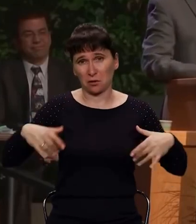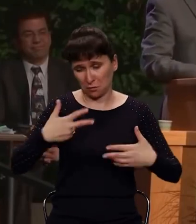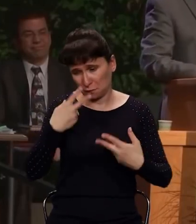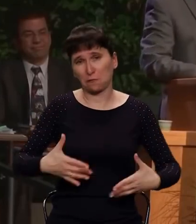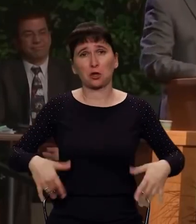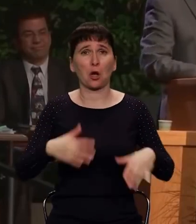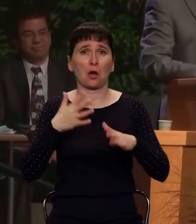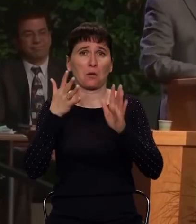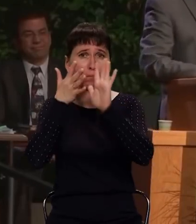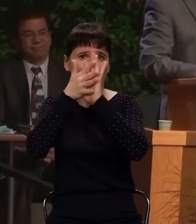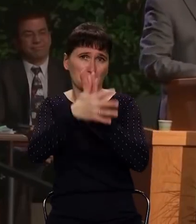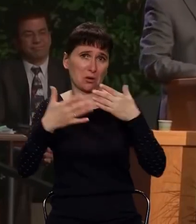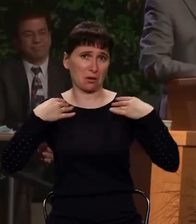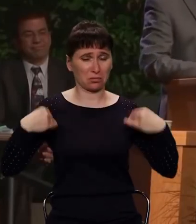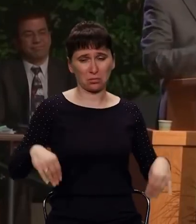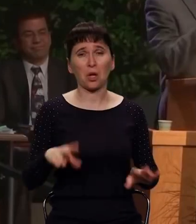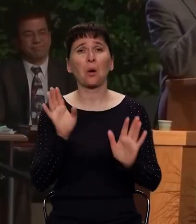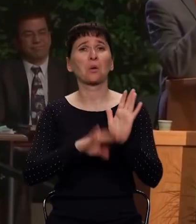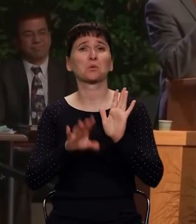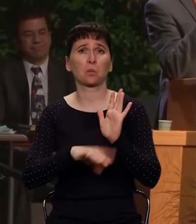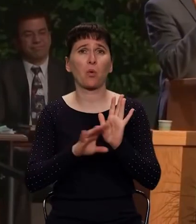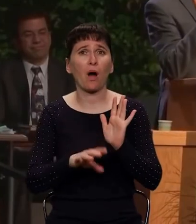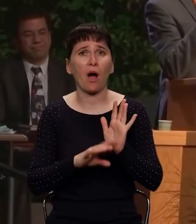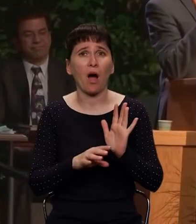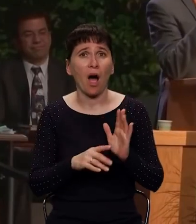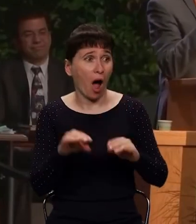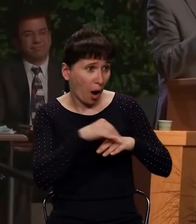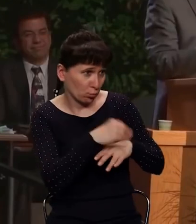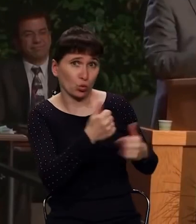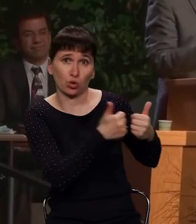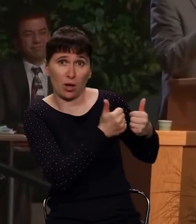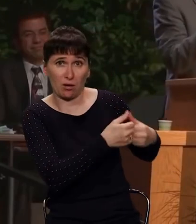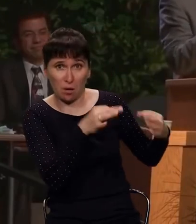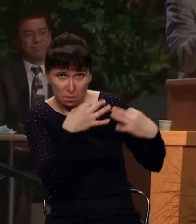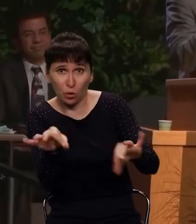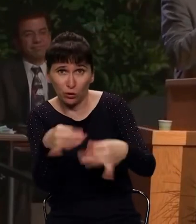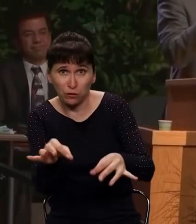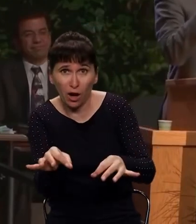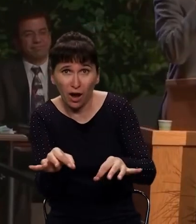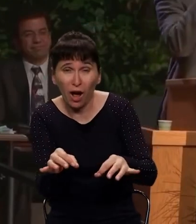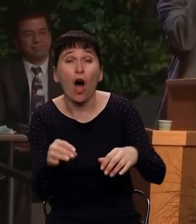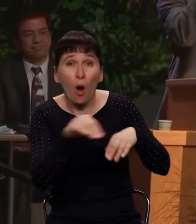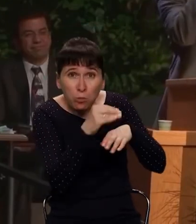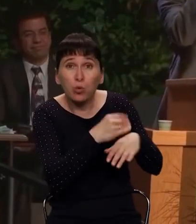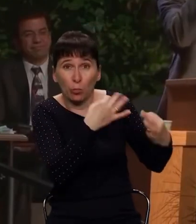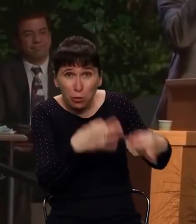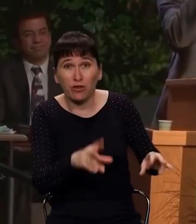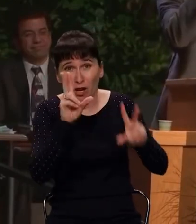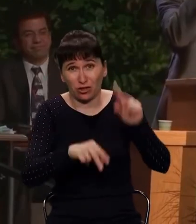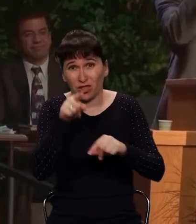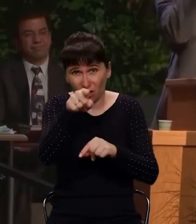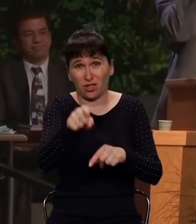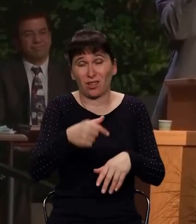Дух Святой каждому человеку скажет, попустительство моей жизни происходит или нет. Прежде всего, моего познания